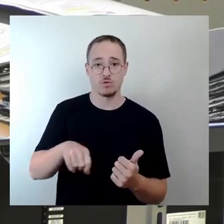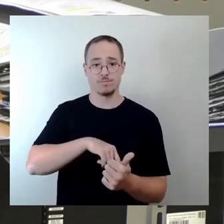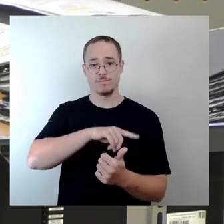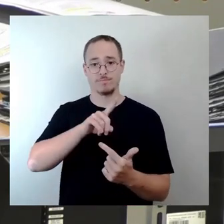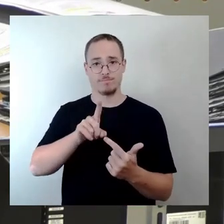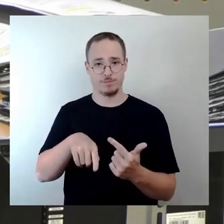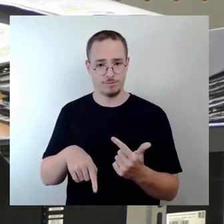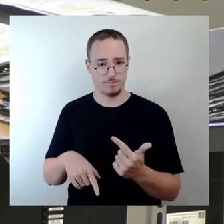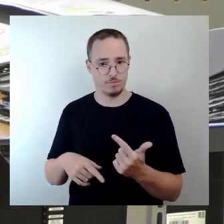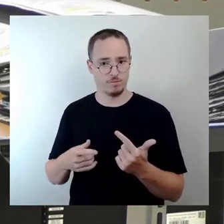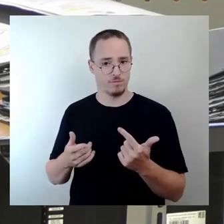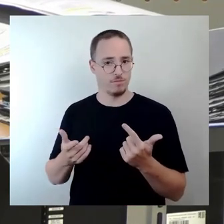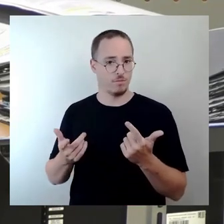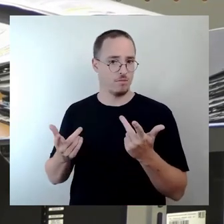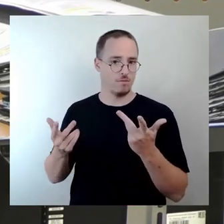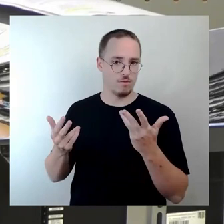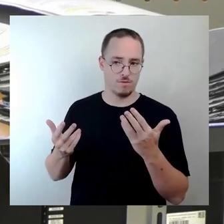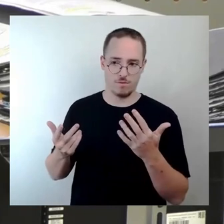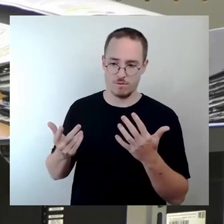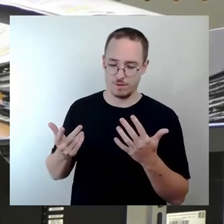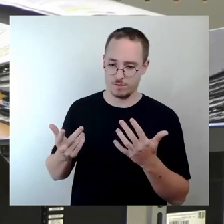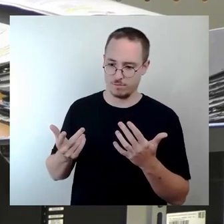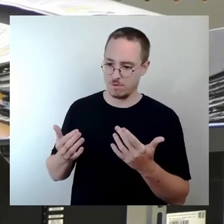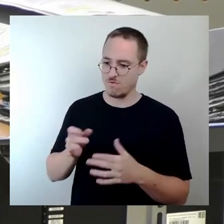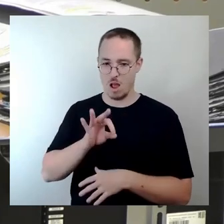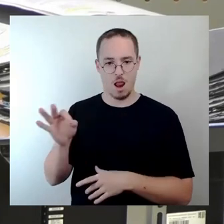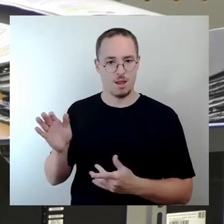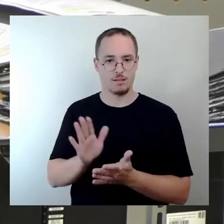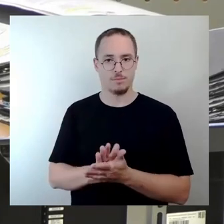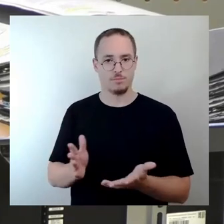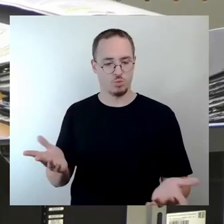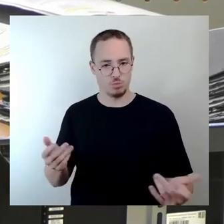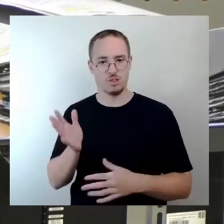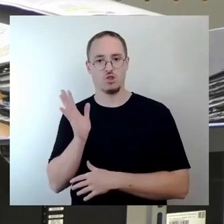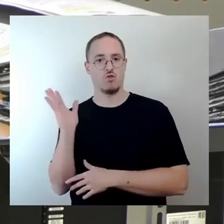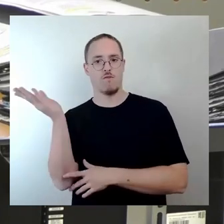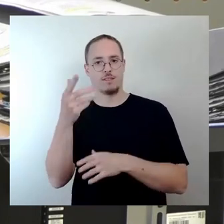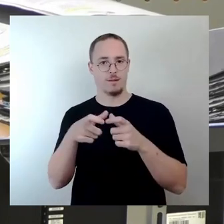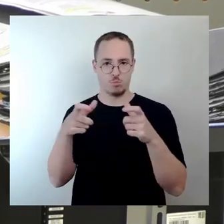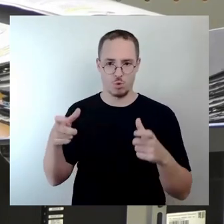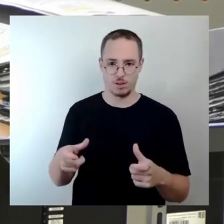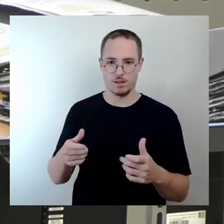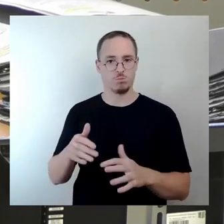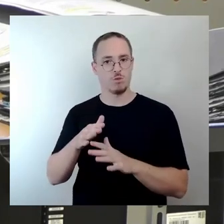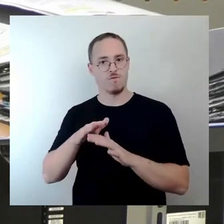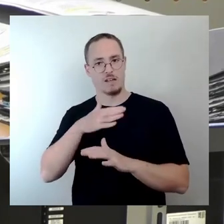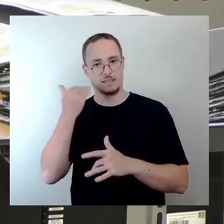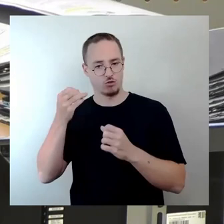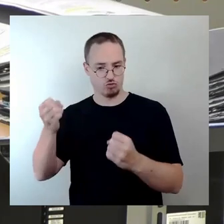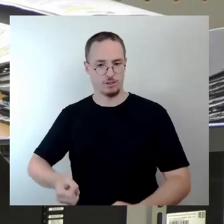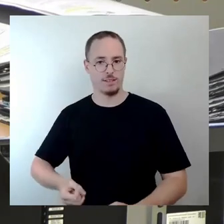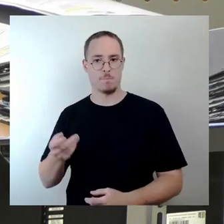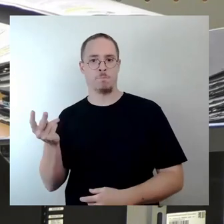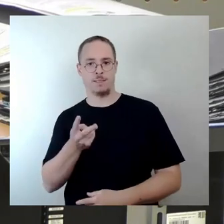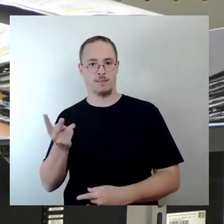Wasserskianlage inklusive dieser Servicegebäude weitergeht. Die wasserrechtliche Genehmigung ist